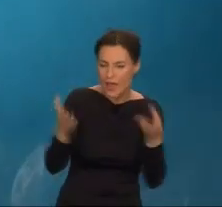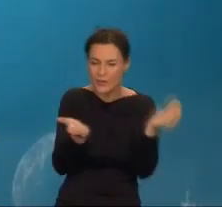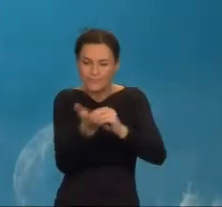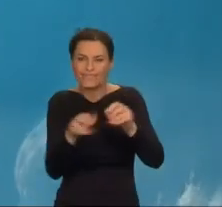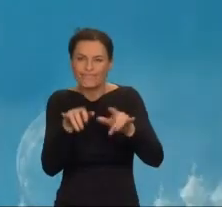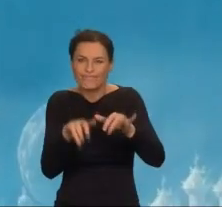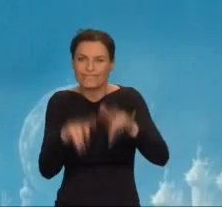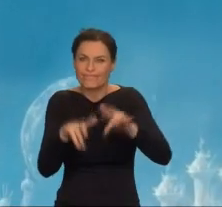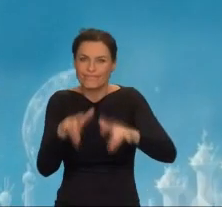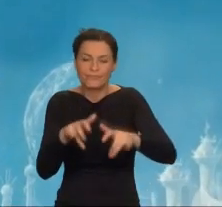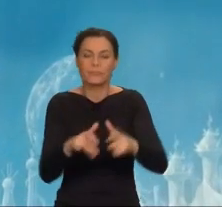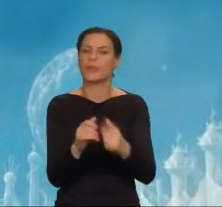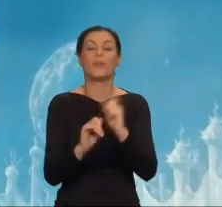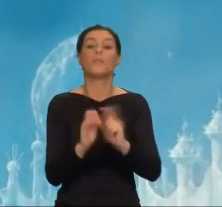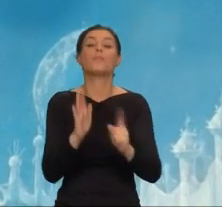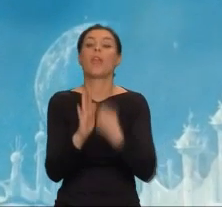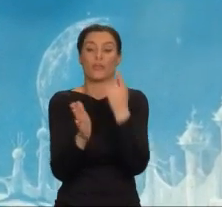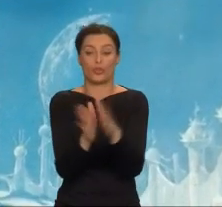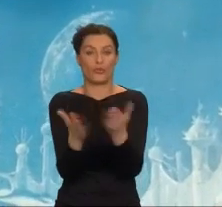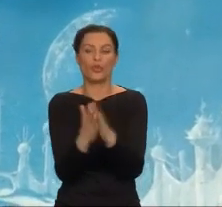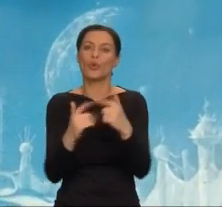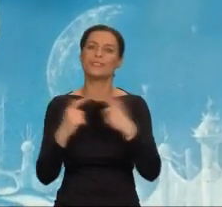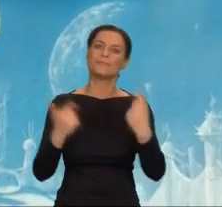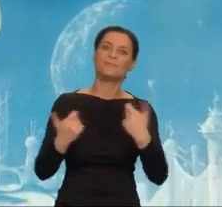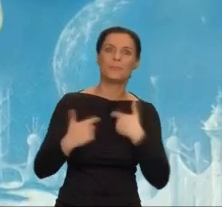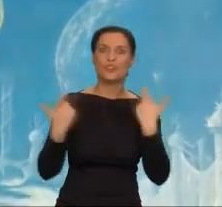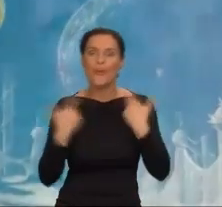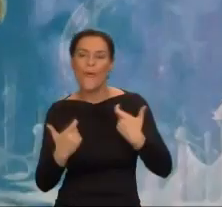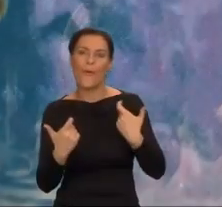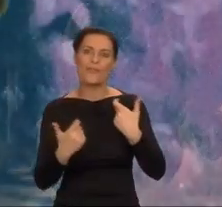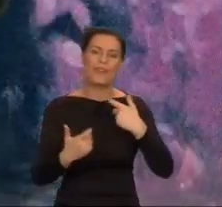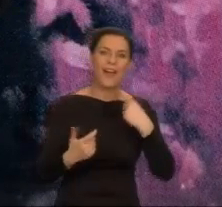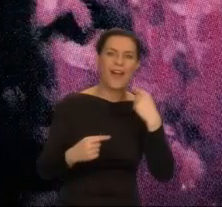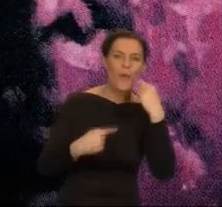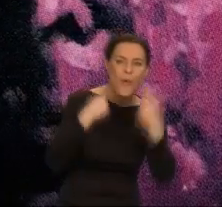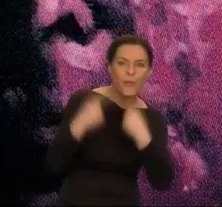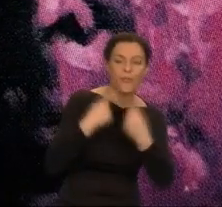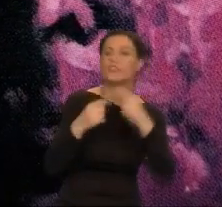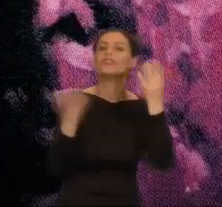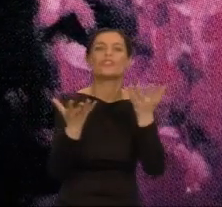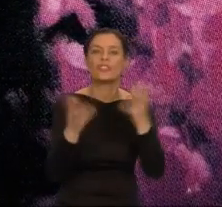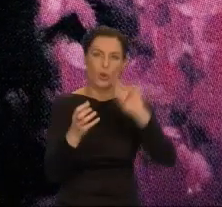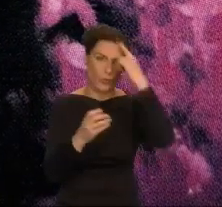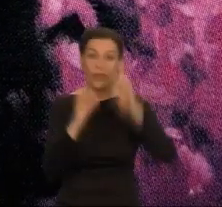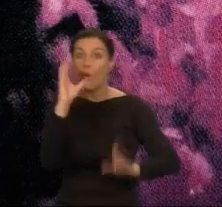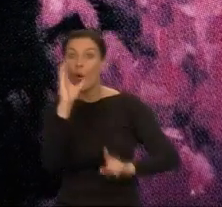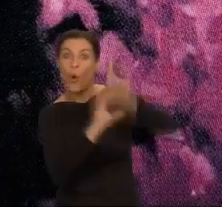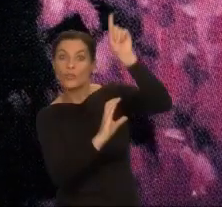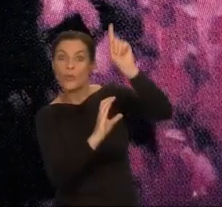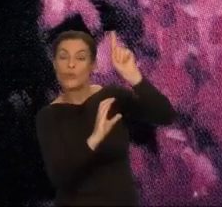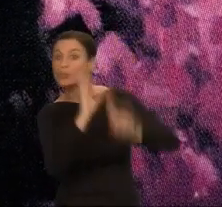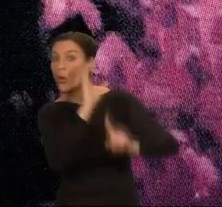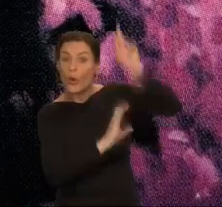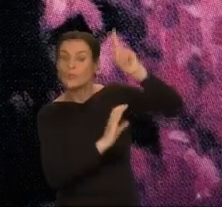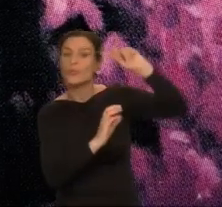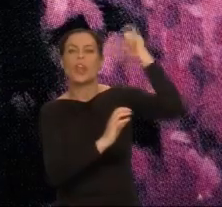Te pierwsze powieści są literaturą przygotową, której akcja rozgrywa się w przestrzeni kosmicznej, ale pojawiają się w nich